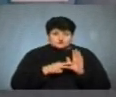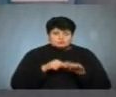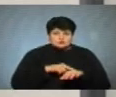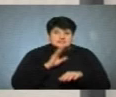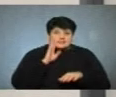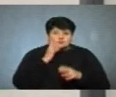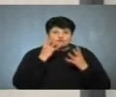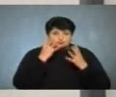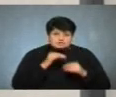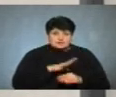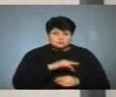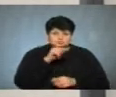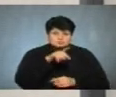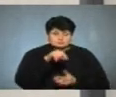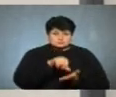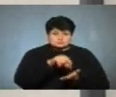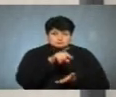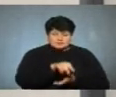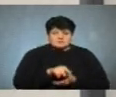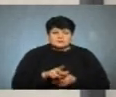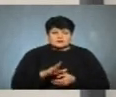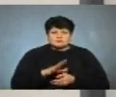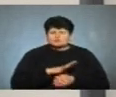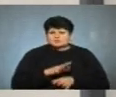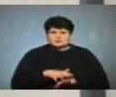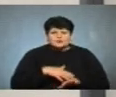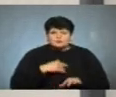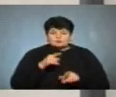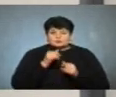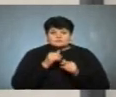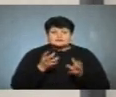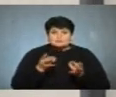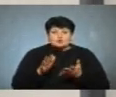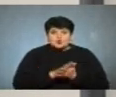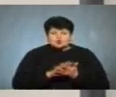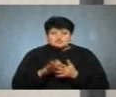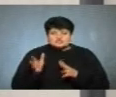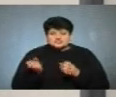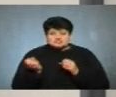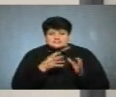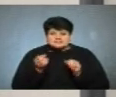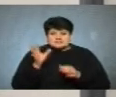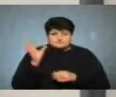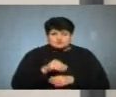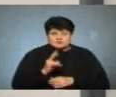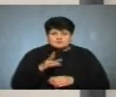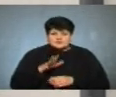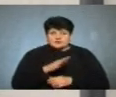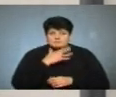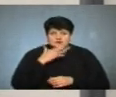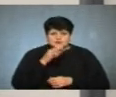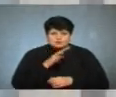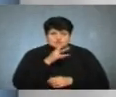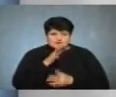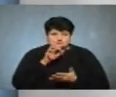місці, і навіть вони перебували дуже довго, тому що вони мусили розчистити всю квартиру. Зайняло багато часу і багато зусиль.